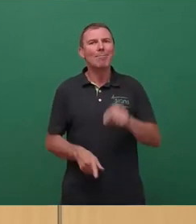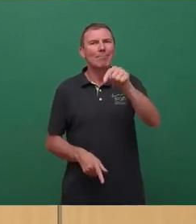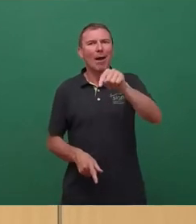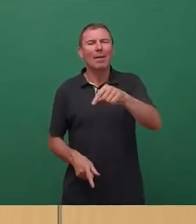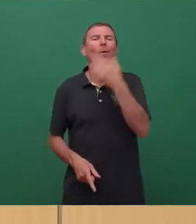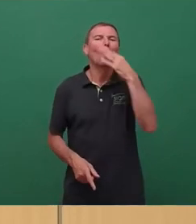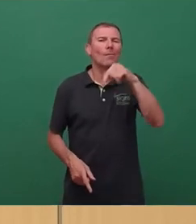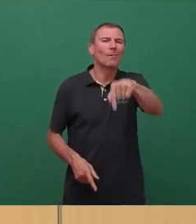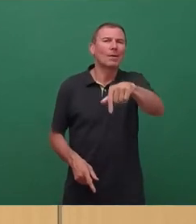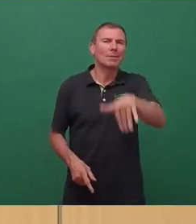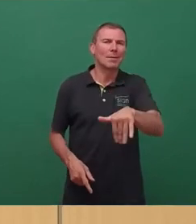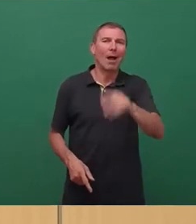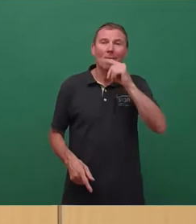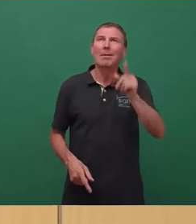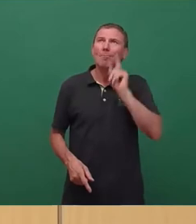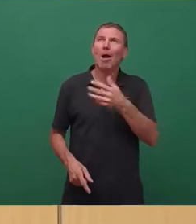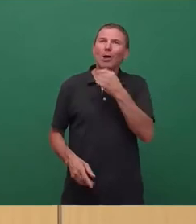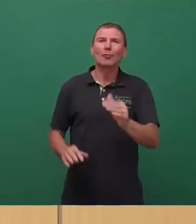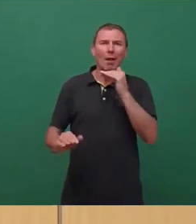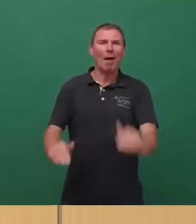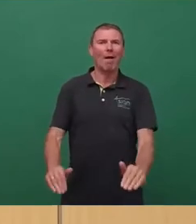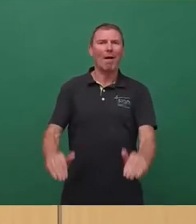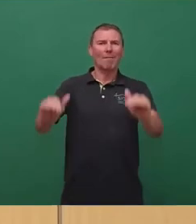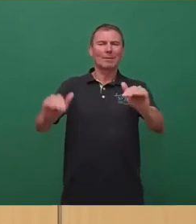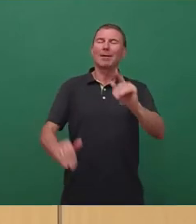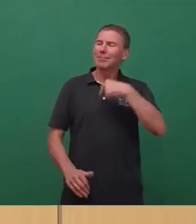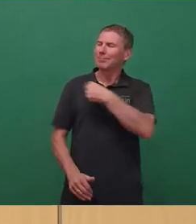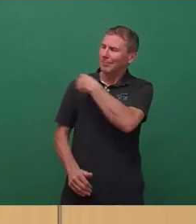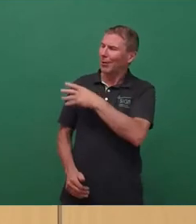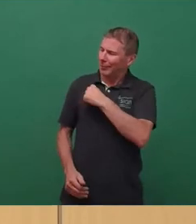wenn es denn mal irgendwann soweit ist, dass er fertig ist, würde ich sogar mit ihm baden gehen.